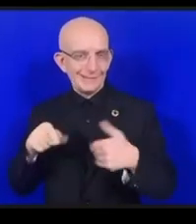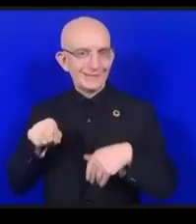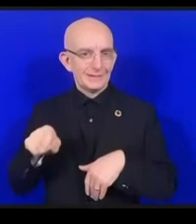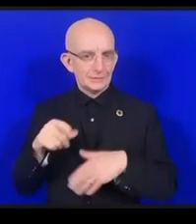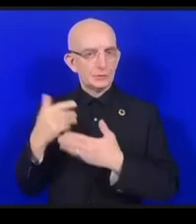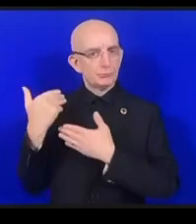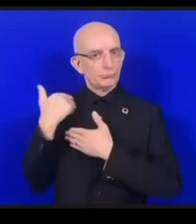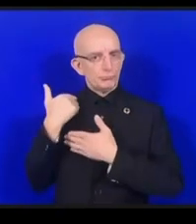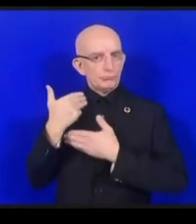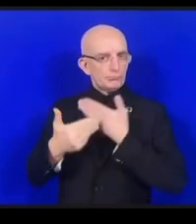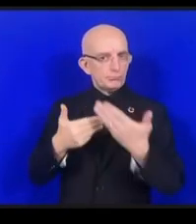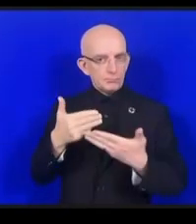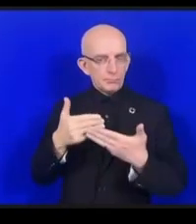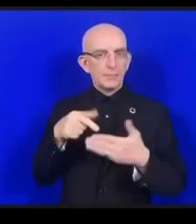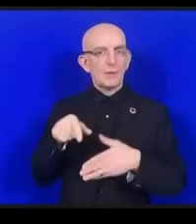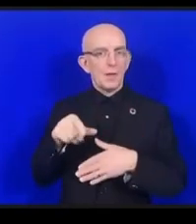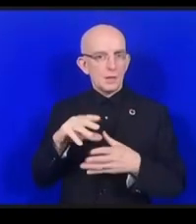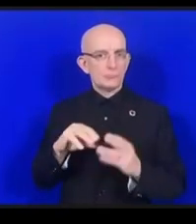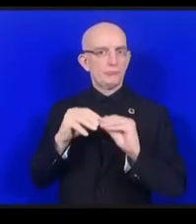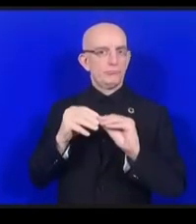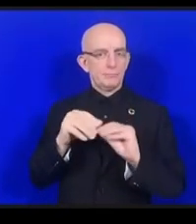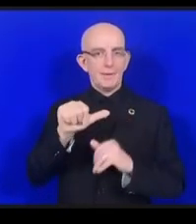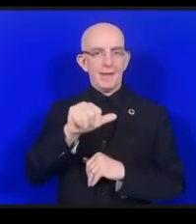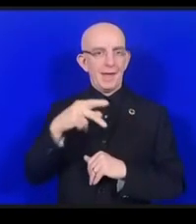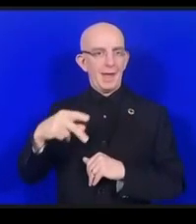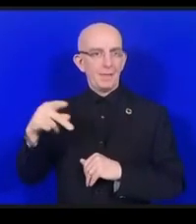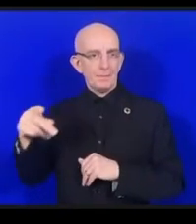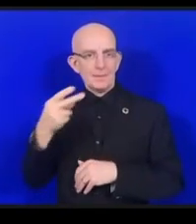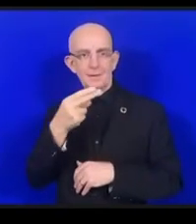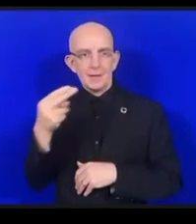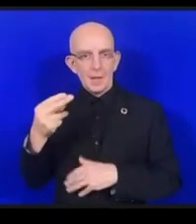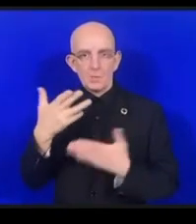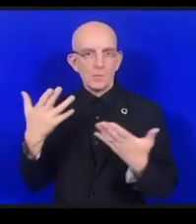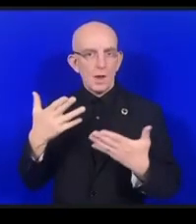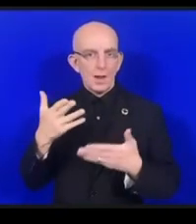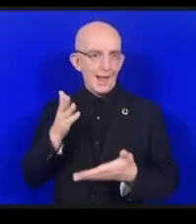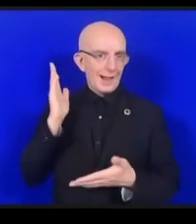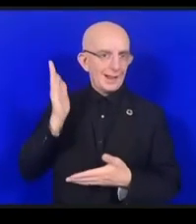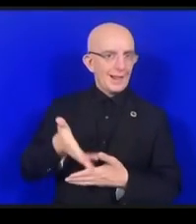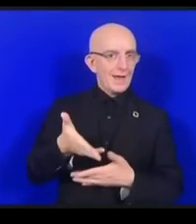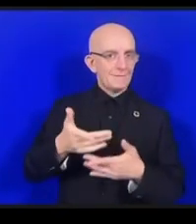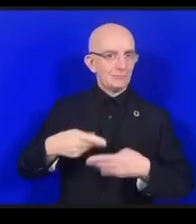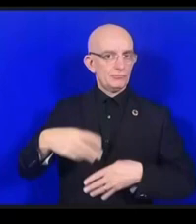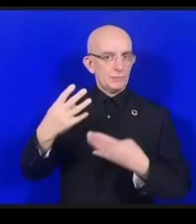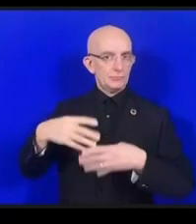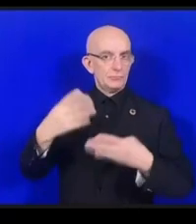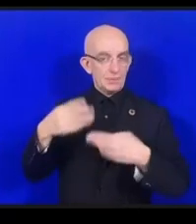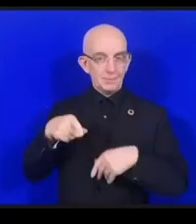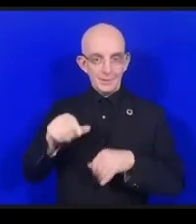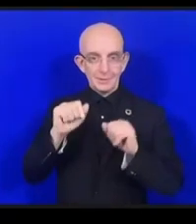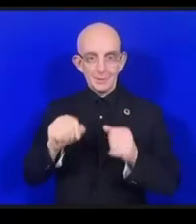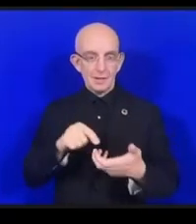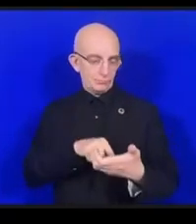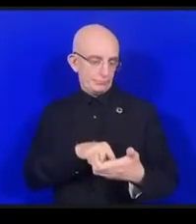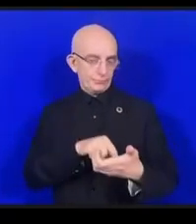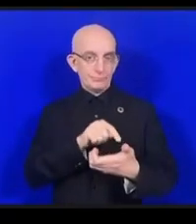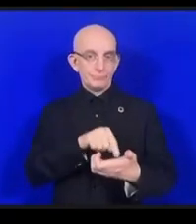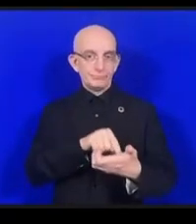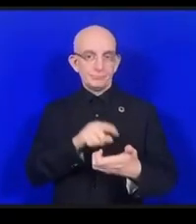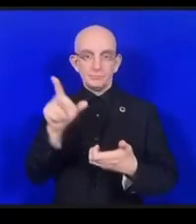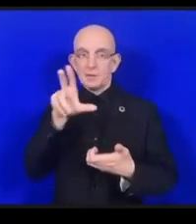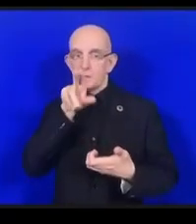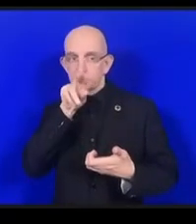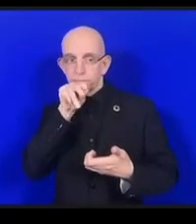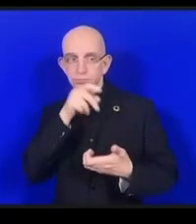を言っているかということを120カ国でトランスクライブしてくれるものですねこれはロシアのGoogleで働く聴覚の